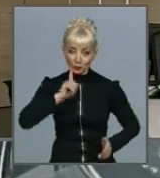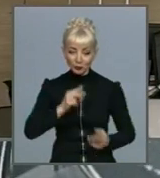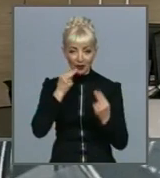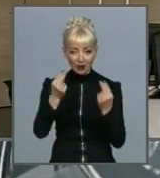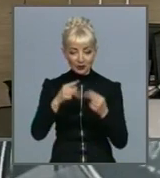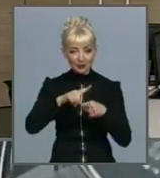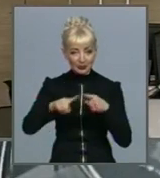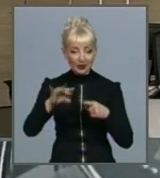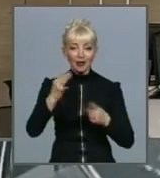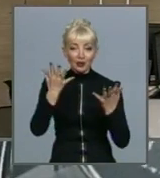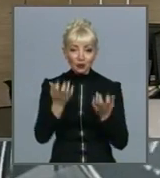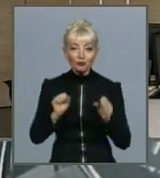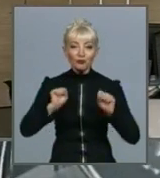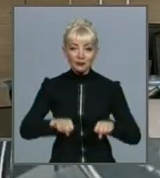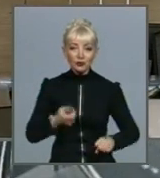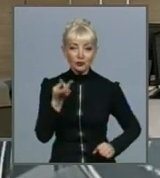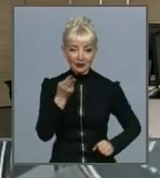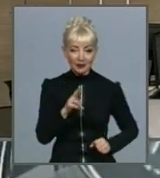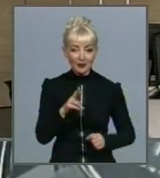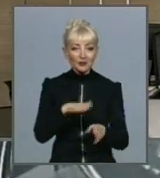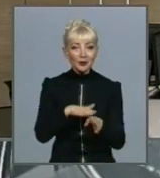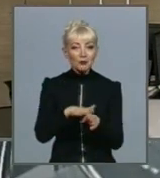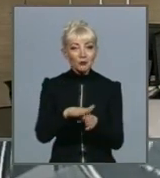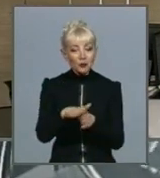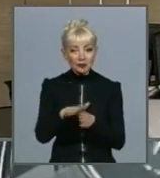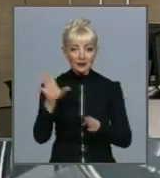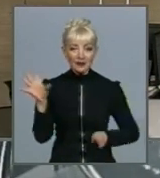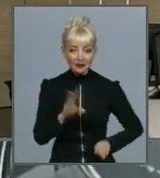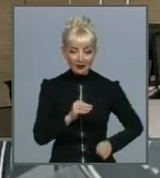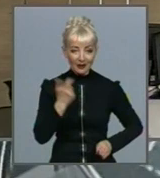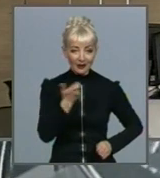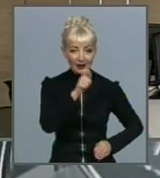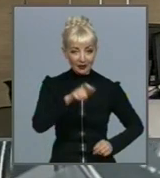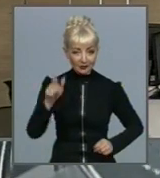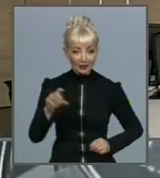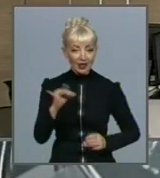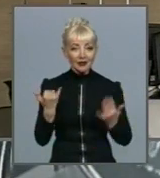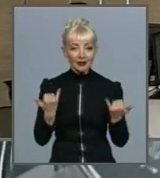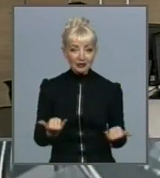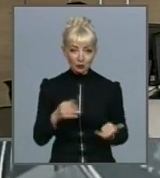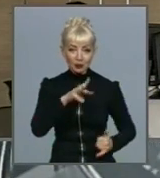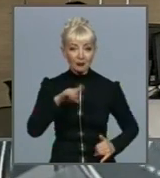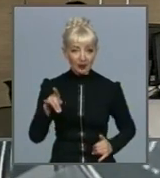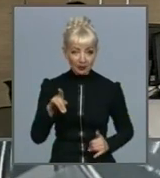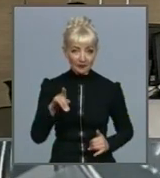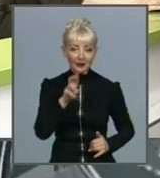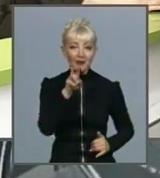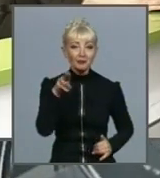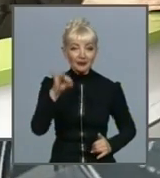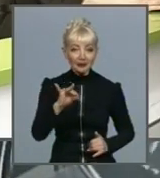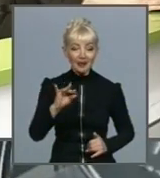доступними для абсолютно всіх харьковчан. І сьогодні ми в БТІ, в першій міській локації,